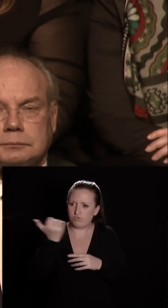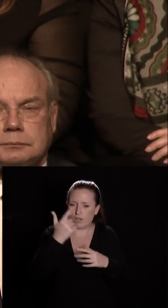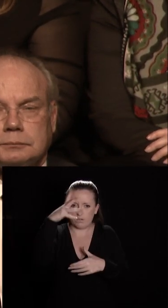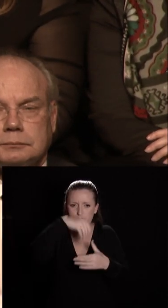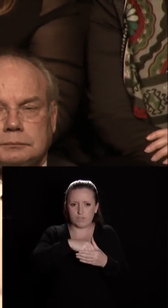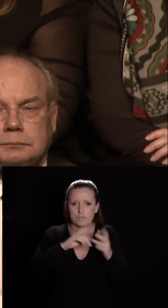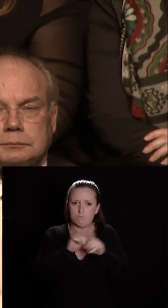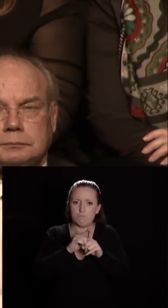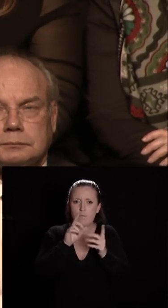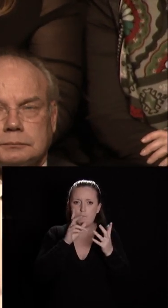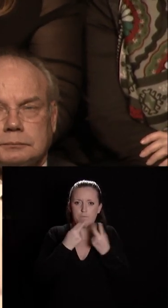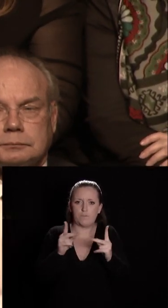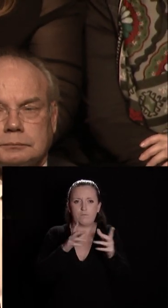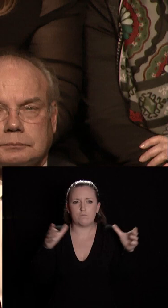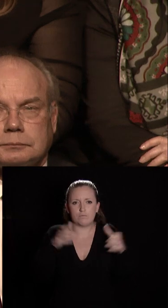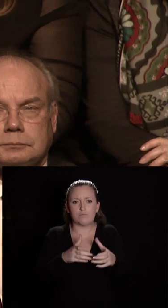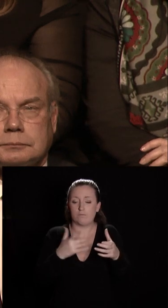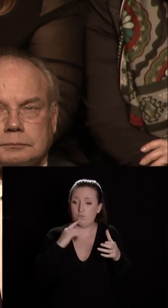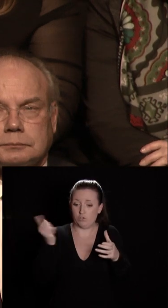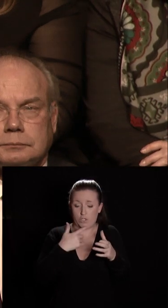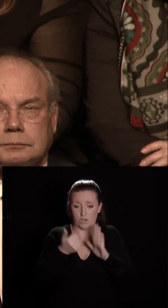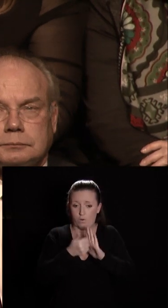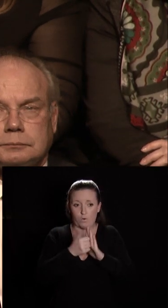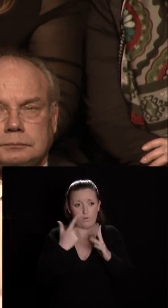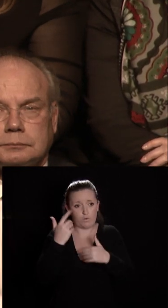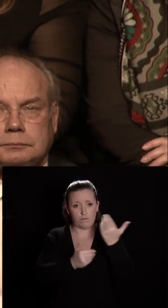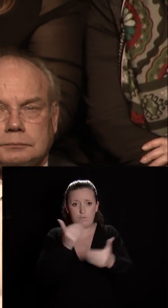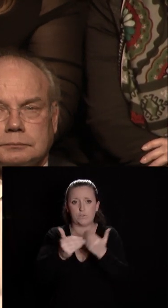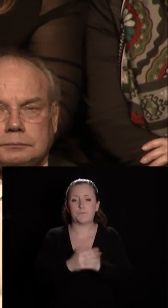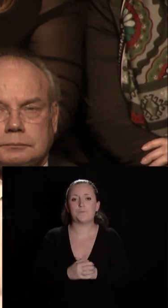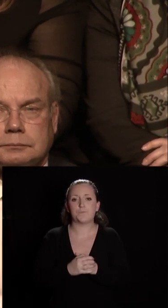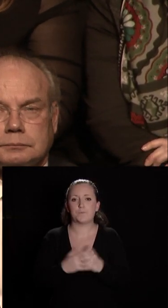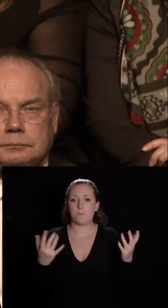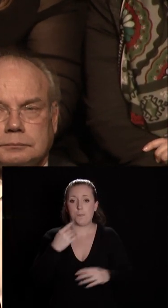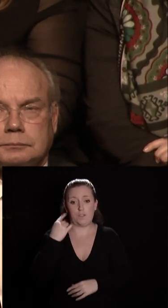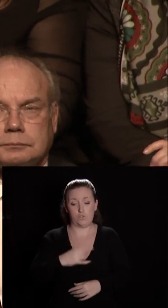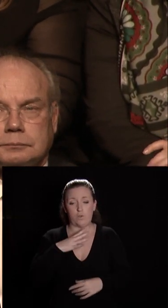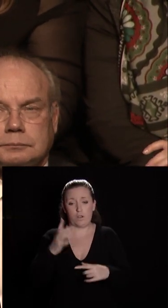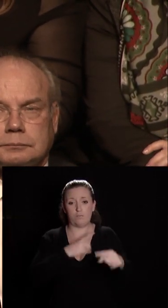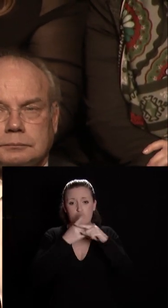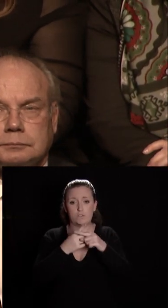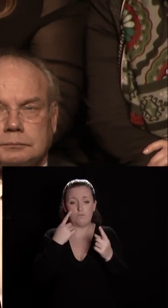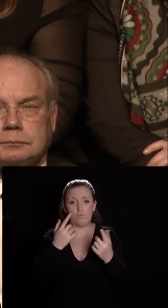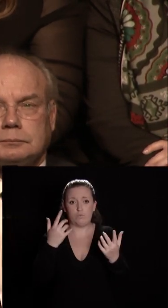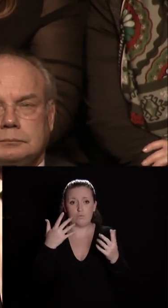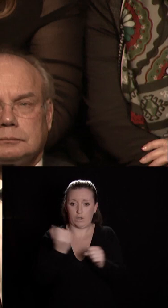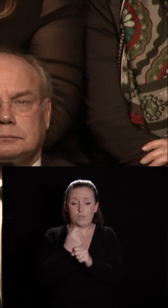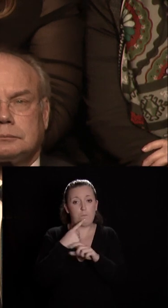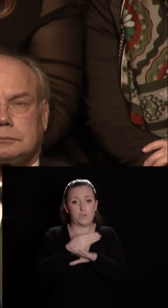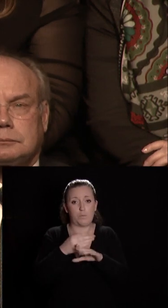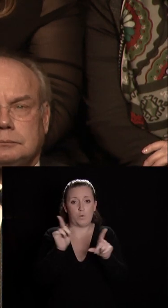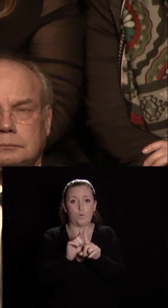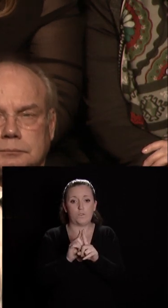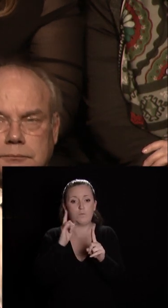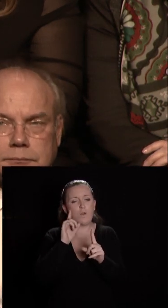de vie et qu'il a un rôle à jouer à son service Dijon a des atouts pour réussir la métropole aussi car